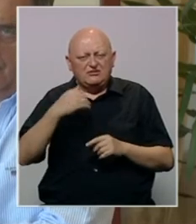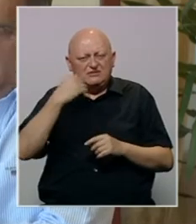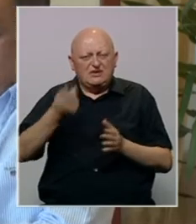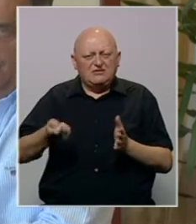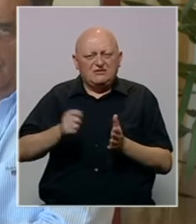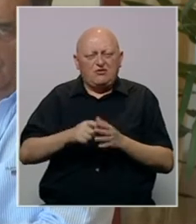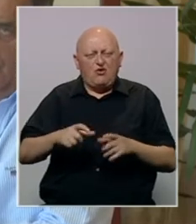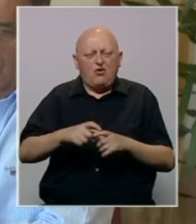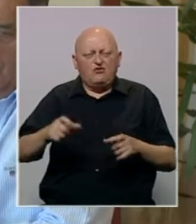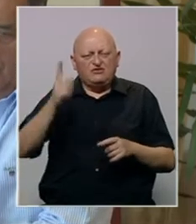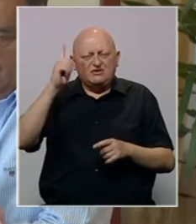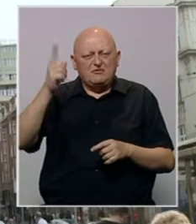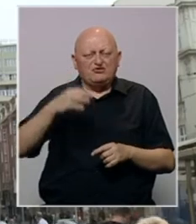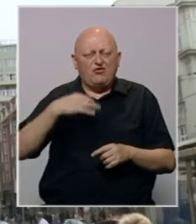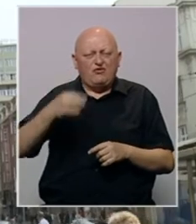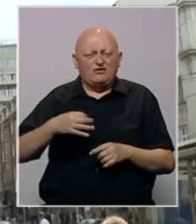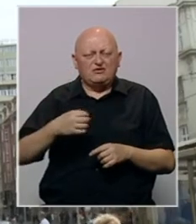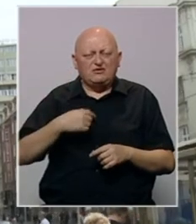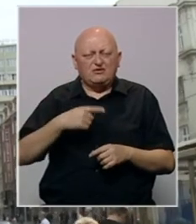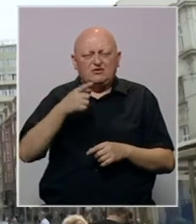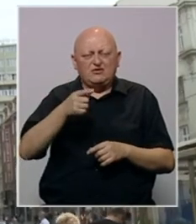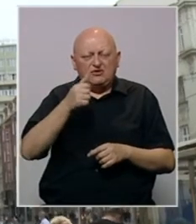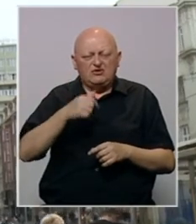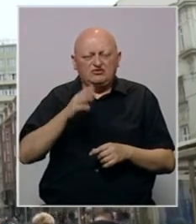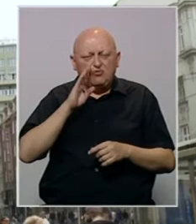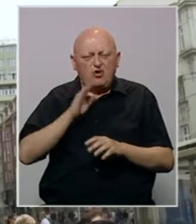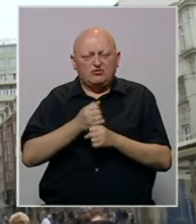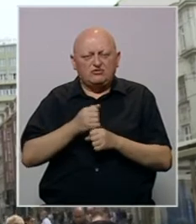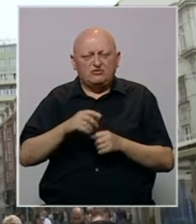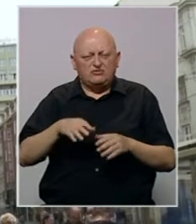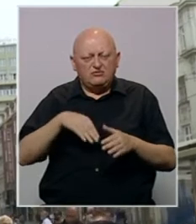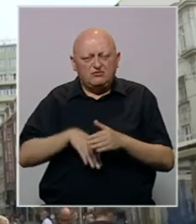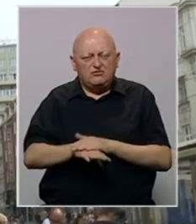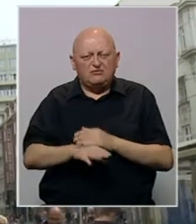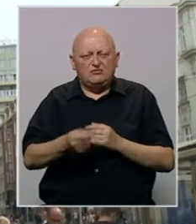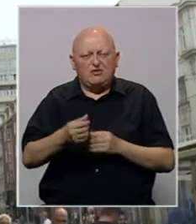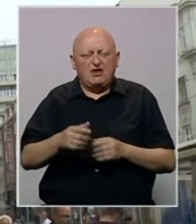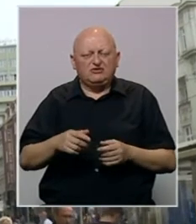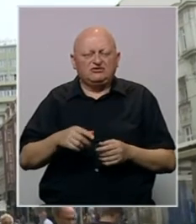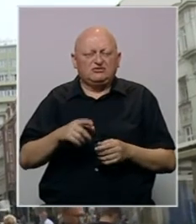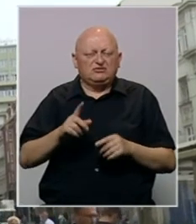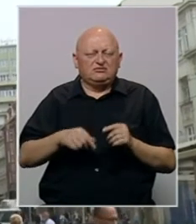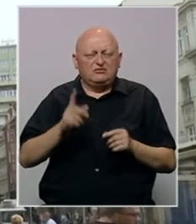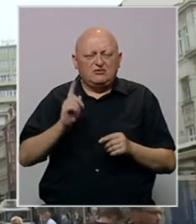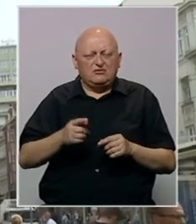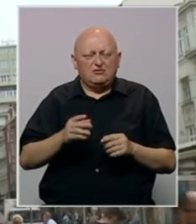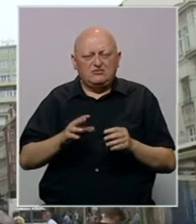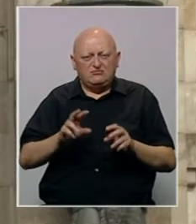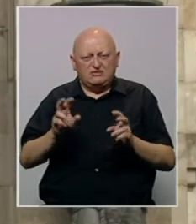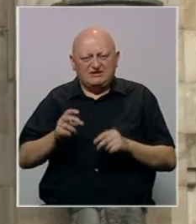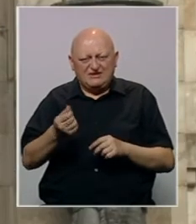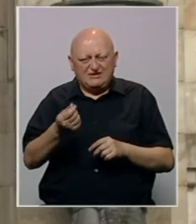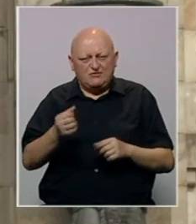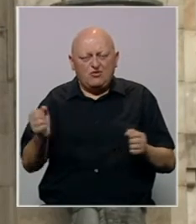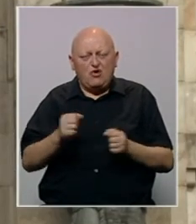kupuju obveznice u Njemačkoj i Francuskoj, a da se na to što Bosna i Hercegovina drži u depozitima plaća kamata. Tvrdi da bi monetarni sistem bio